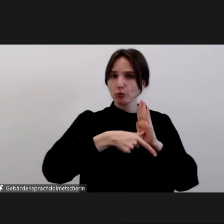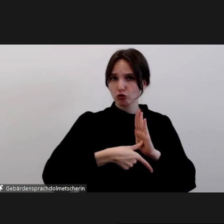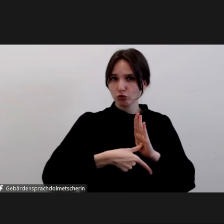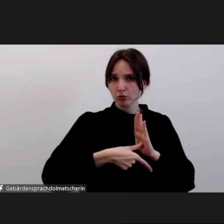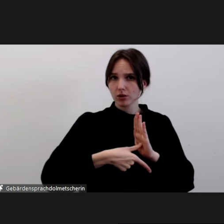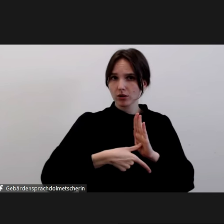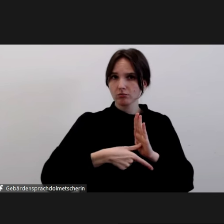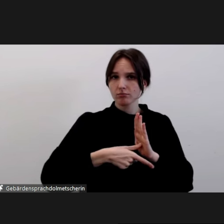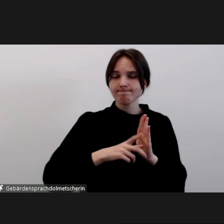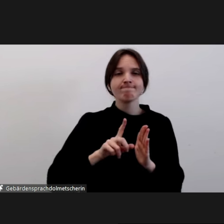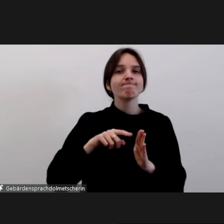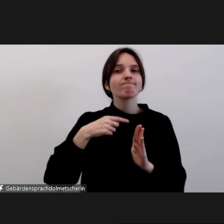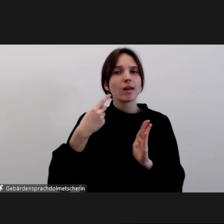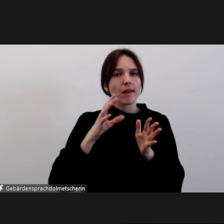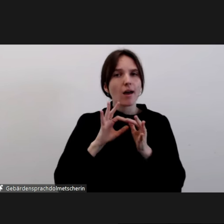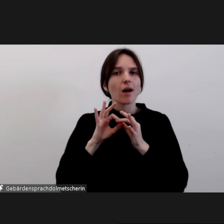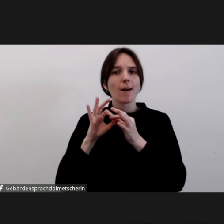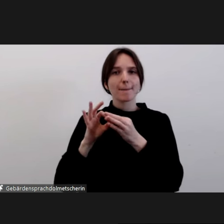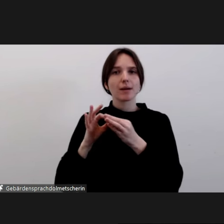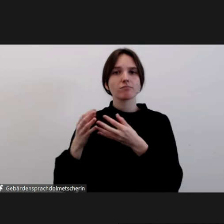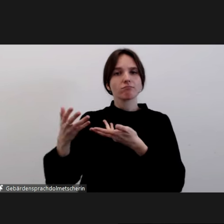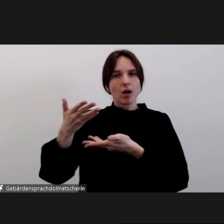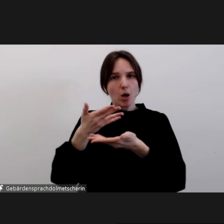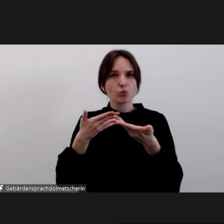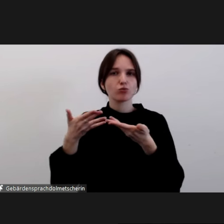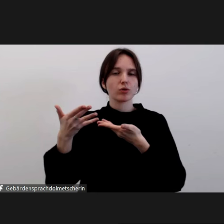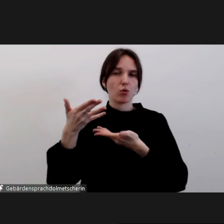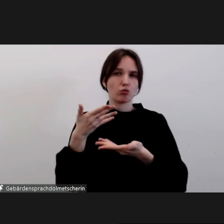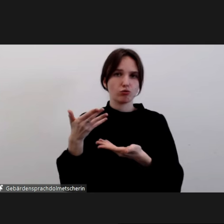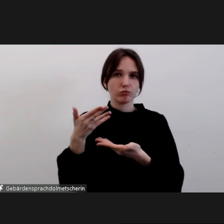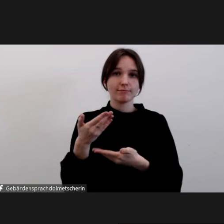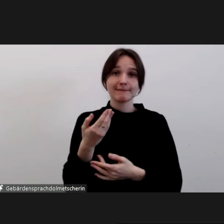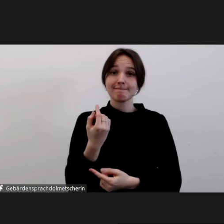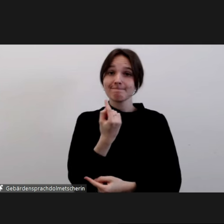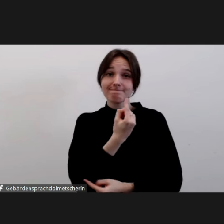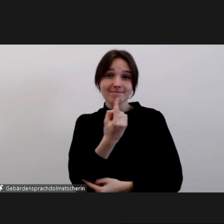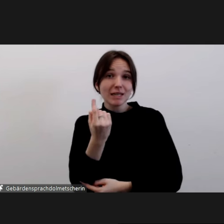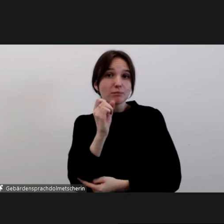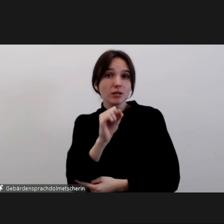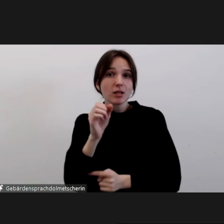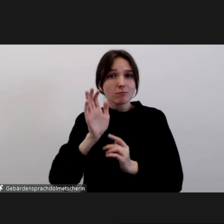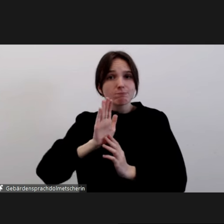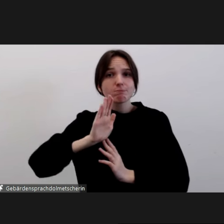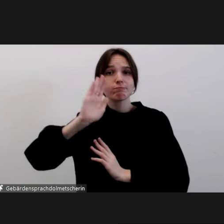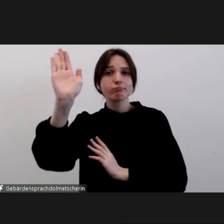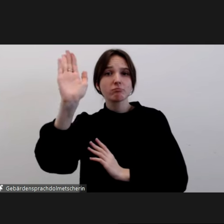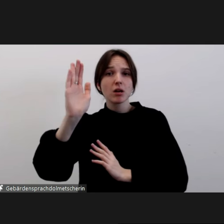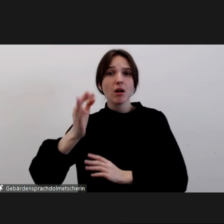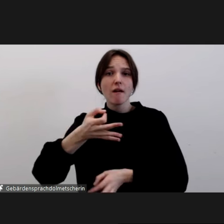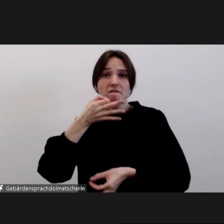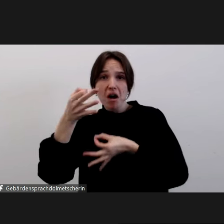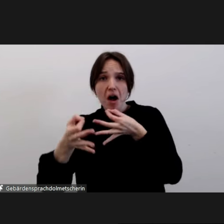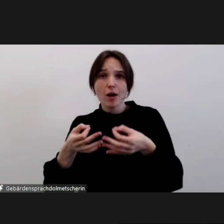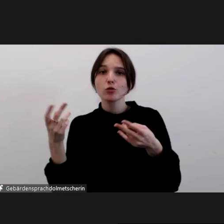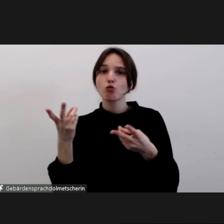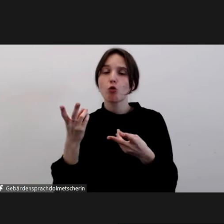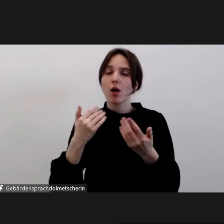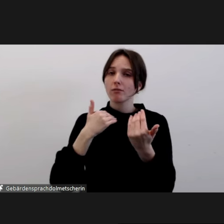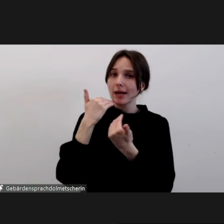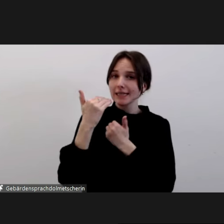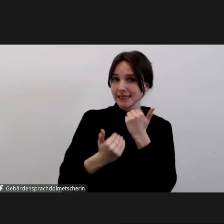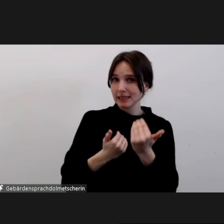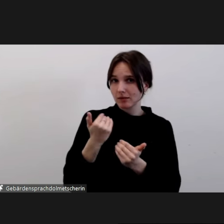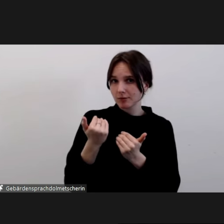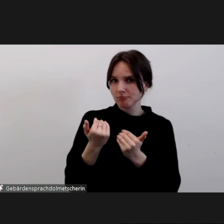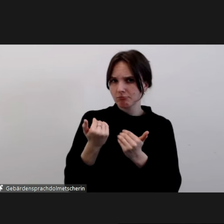sich anschließenden Gespräches die Gelegenheit, Fragen zu stellen, Statements abzugeben. Dafür nutzen